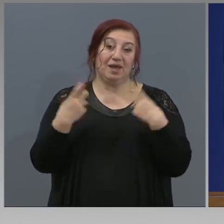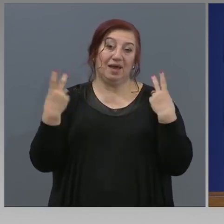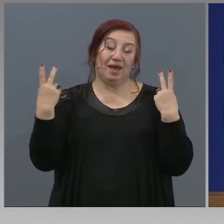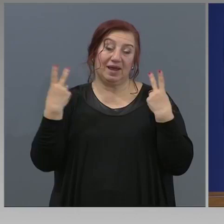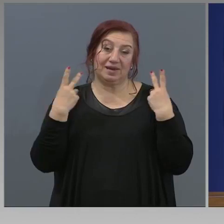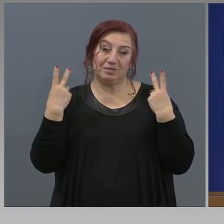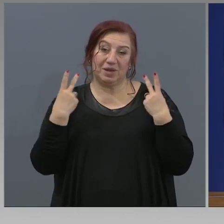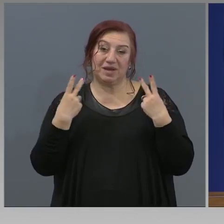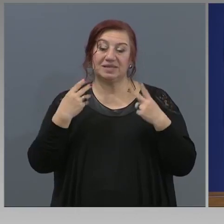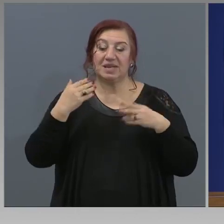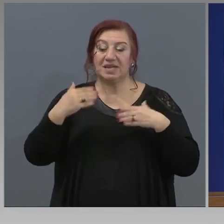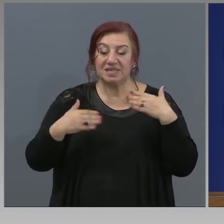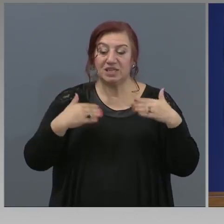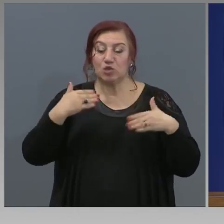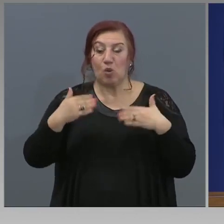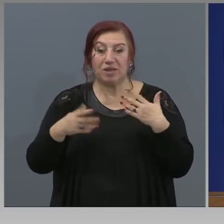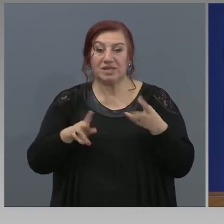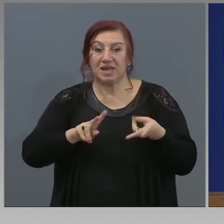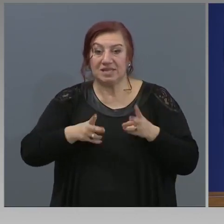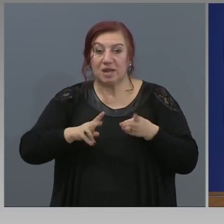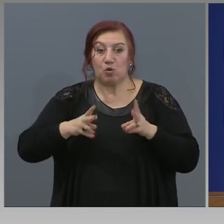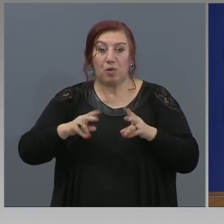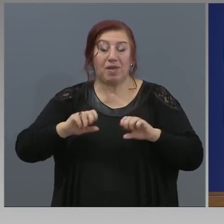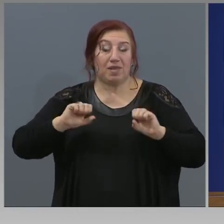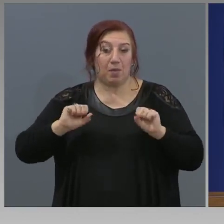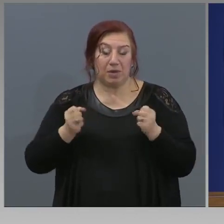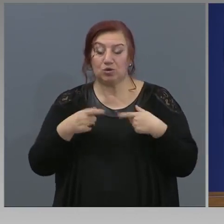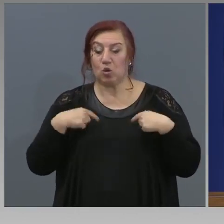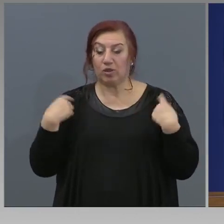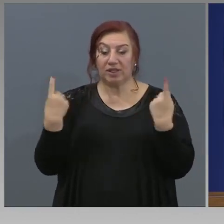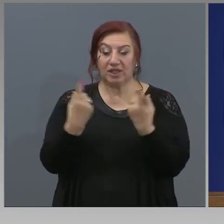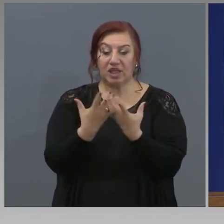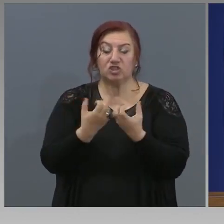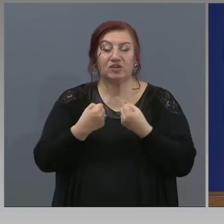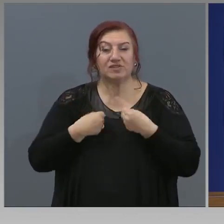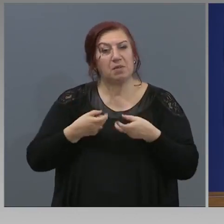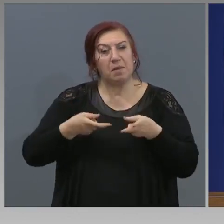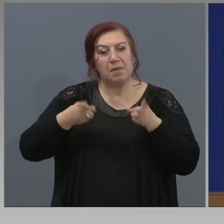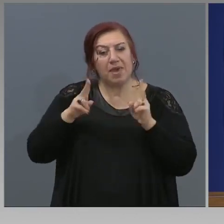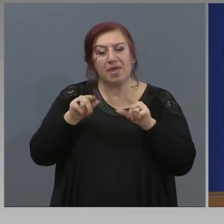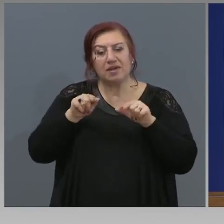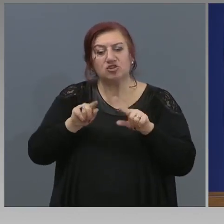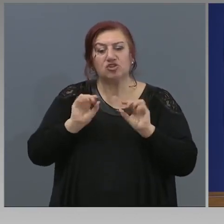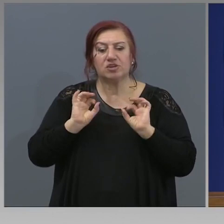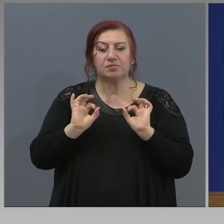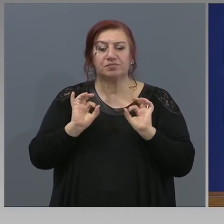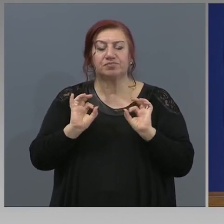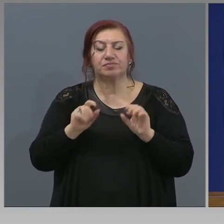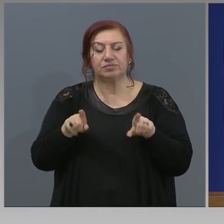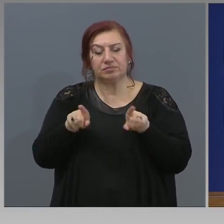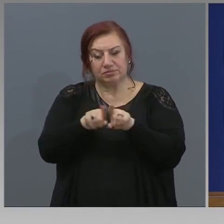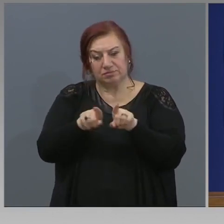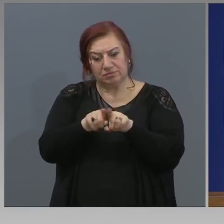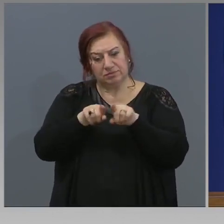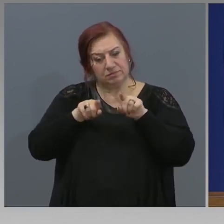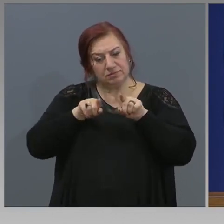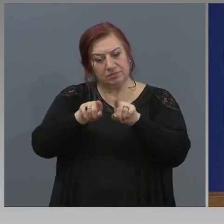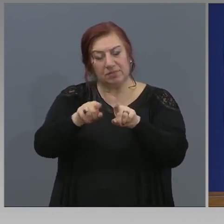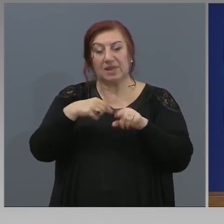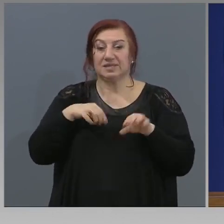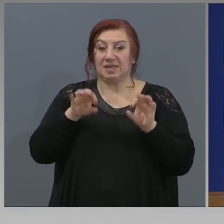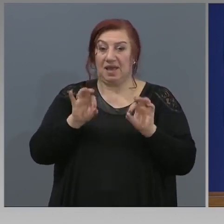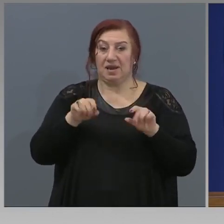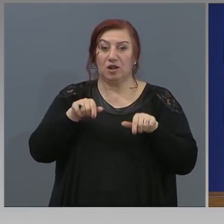ситуацията е динамична. Ние ще взимаме такива решения, които да са в унисон с реалността, така